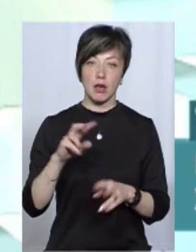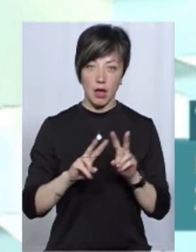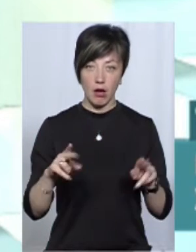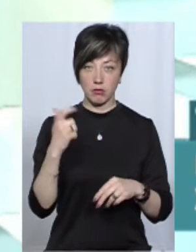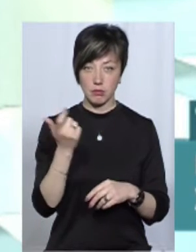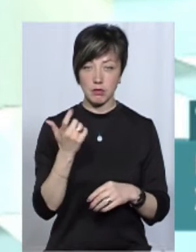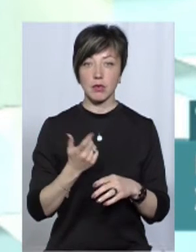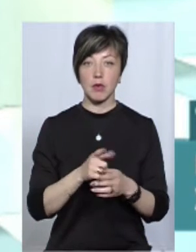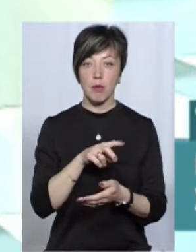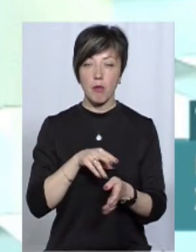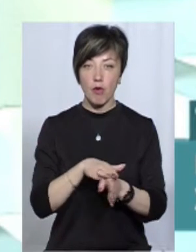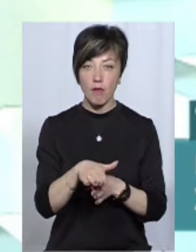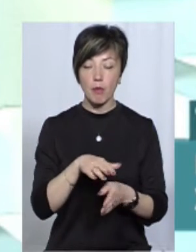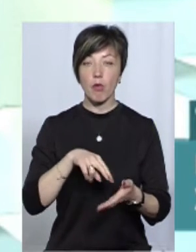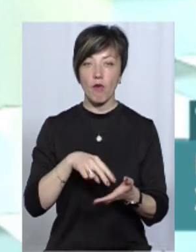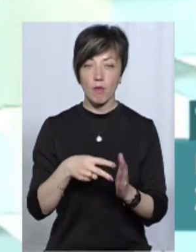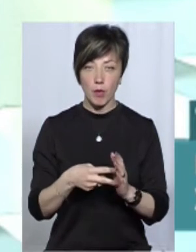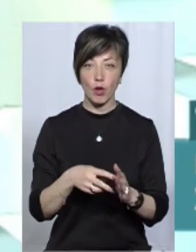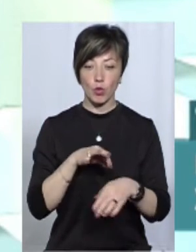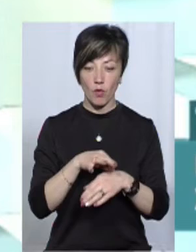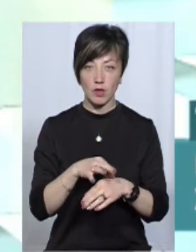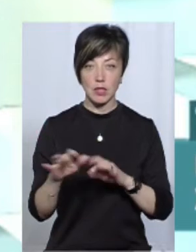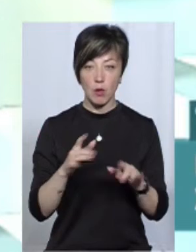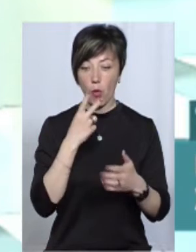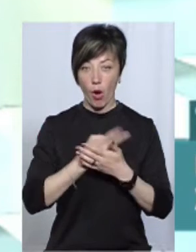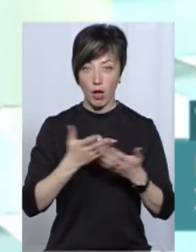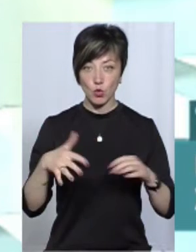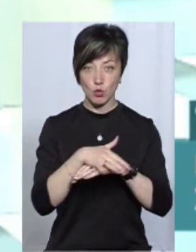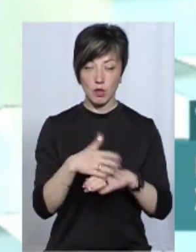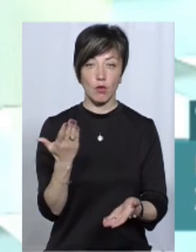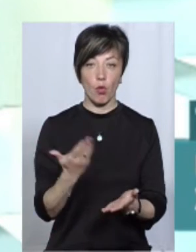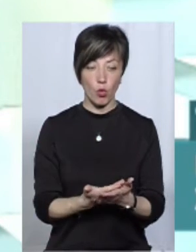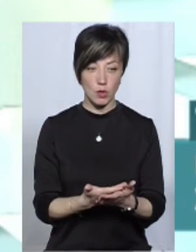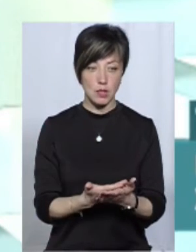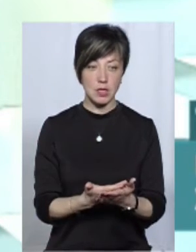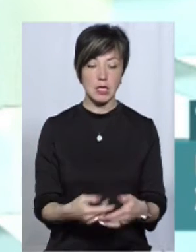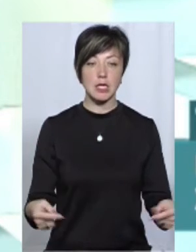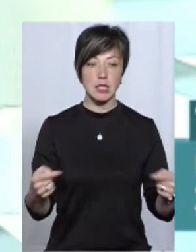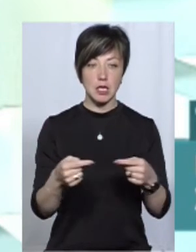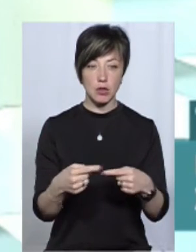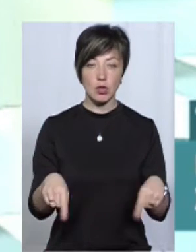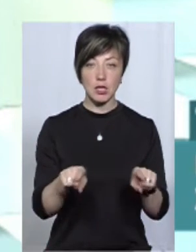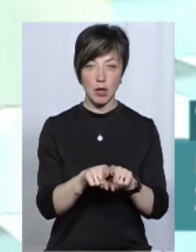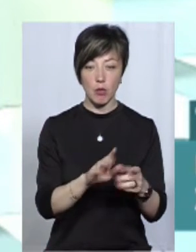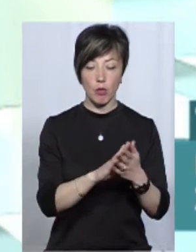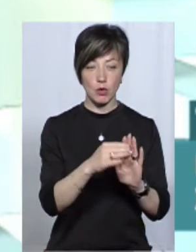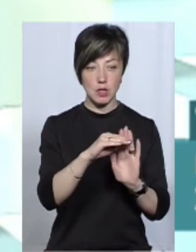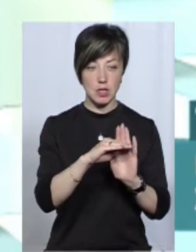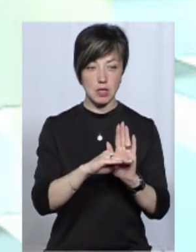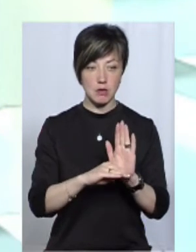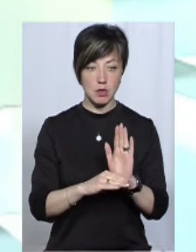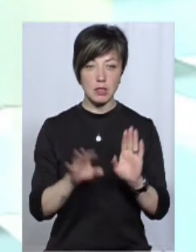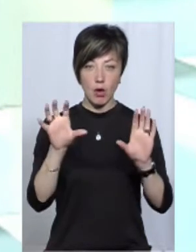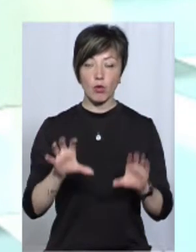або проведення планованої діяльності показує суспільству, що ось згідно таким позиціям